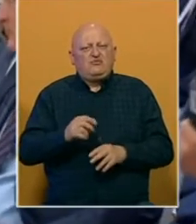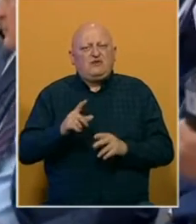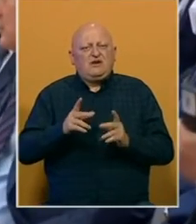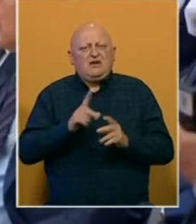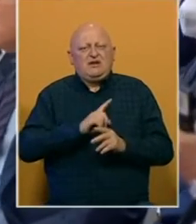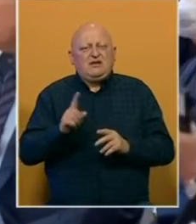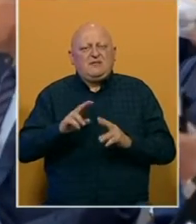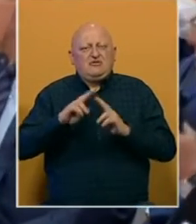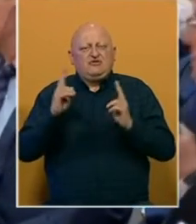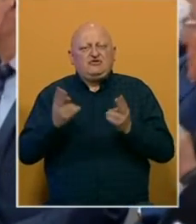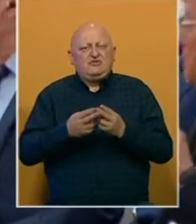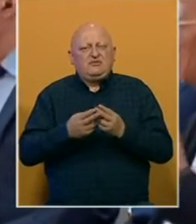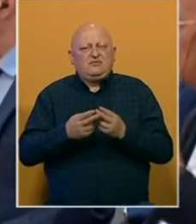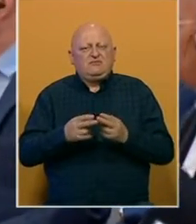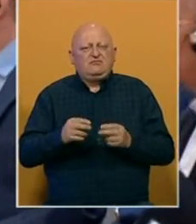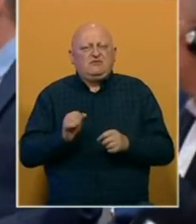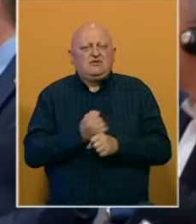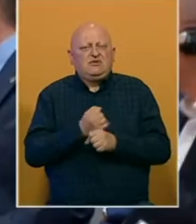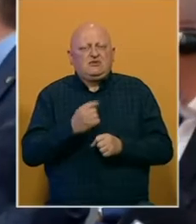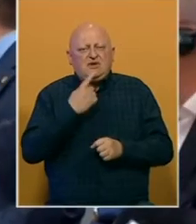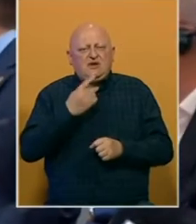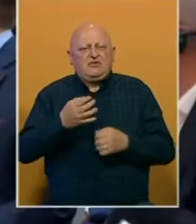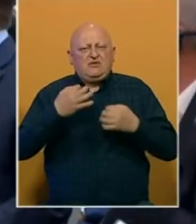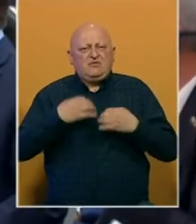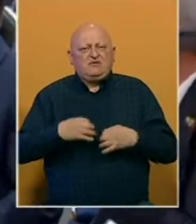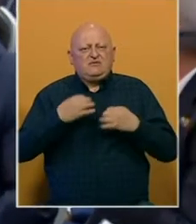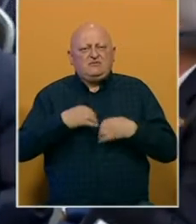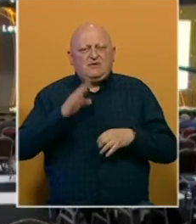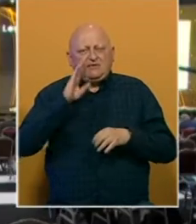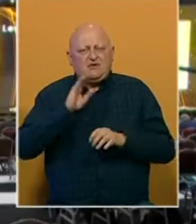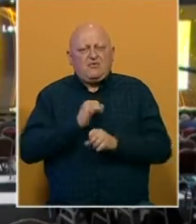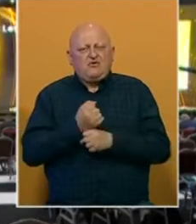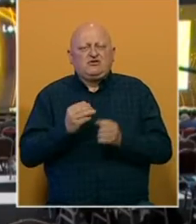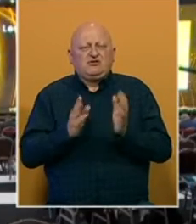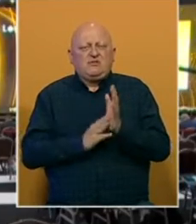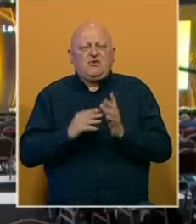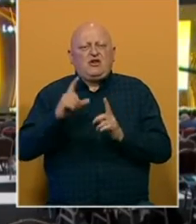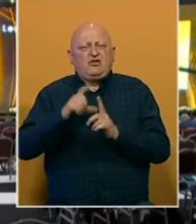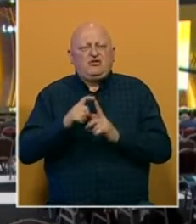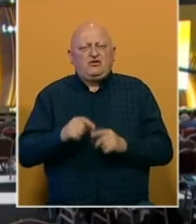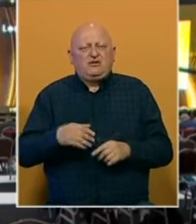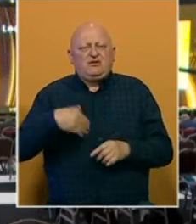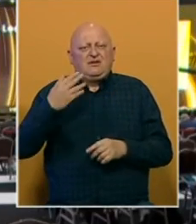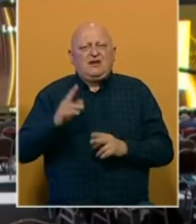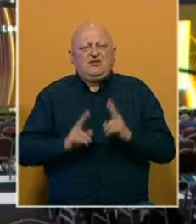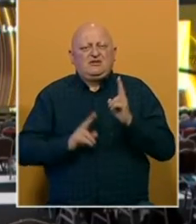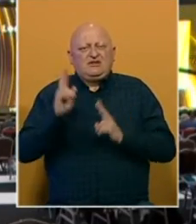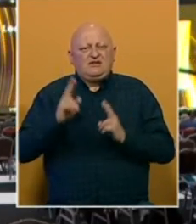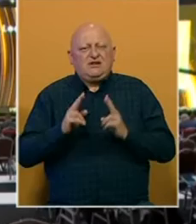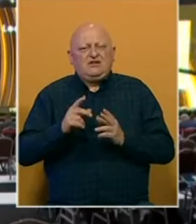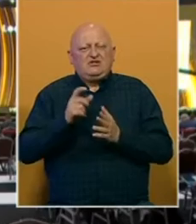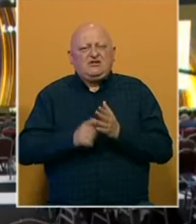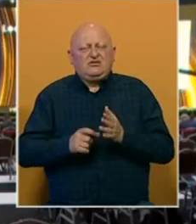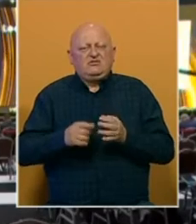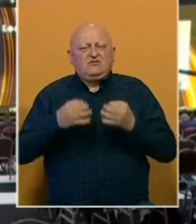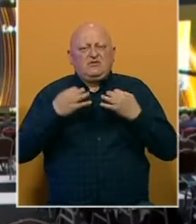uspjeha, a ne međunarodni intervencionizam, poručio je predsjedavajući predsjedništva BH Milorad Dodik nakon sastanka